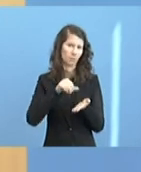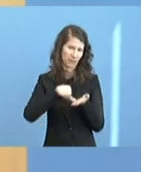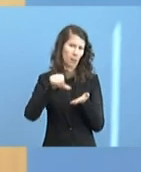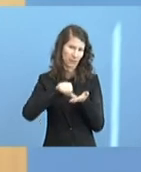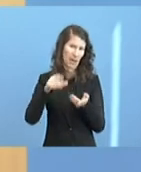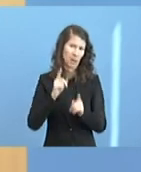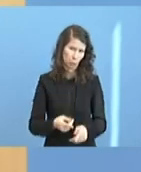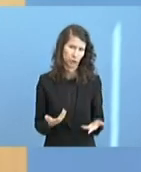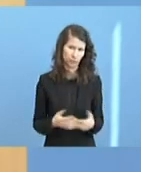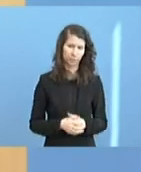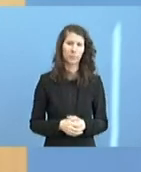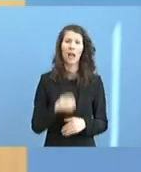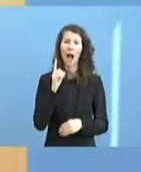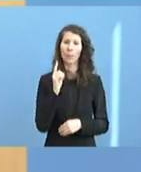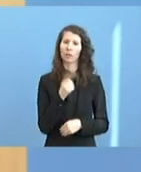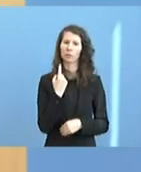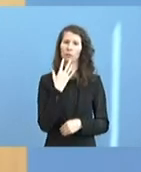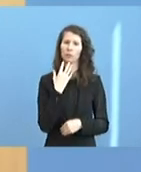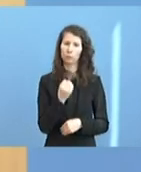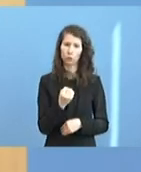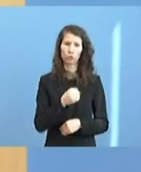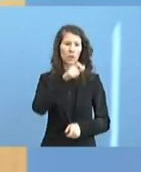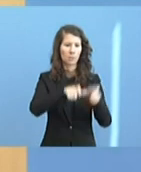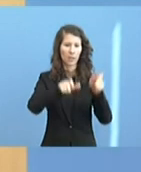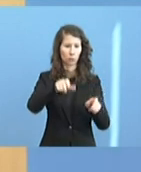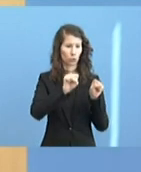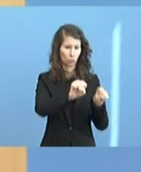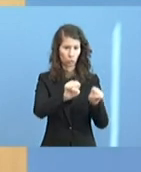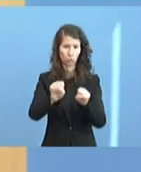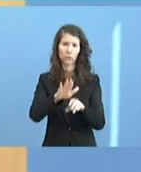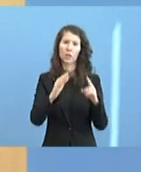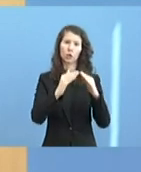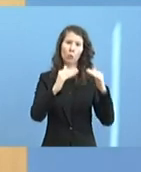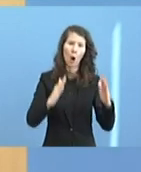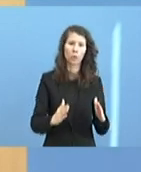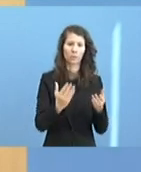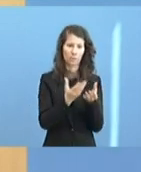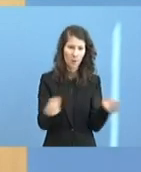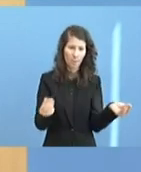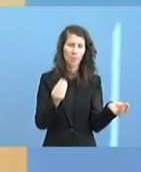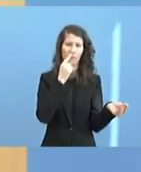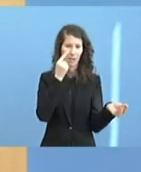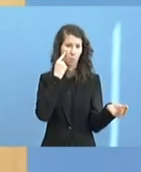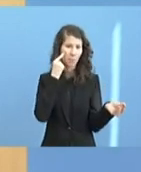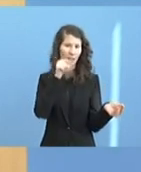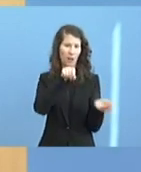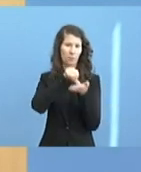wollen lediglich ausschließen, dass Menschen ihr Zuhause verlieren, wenn sie das im Moment nicht können.